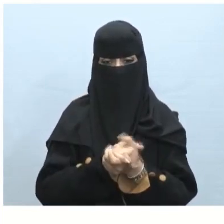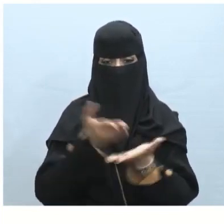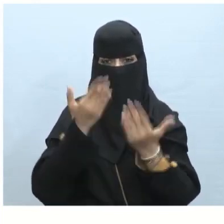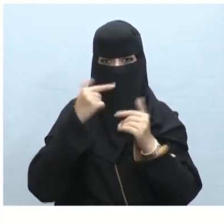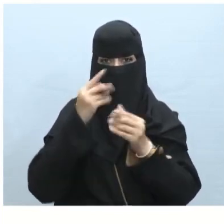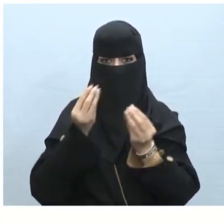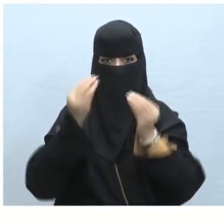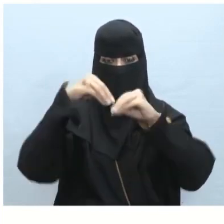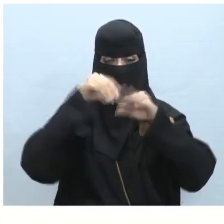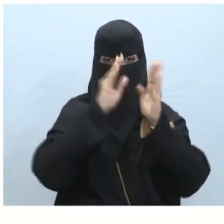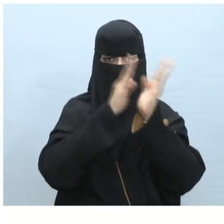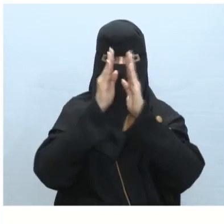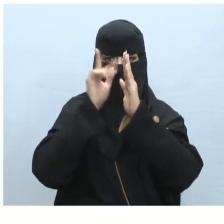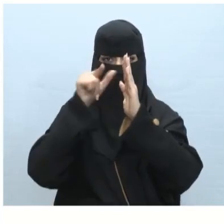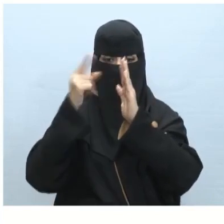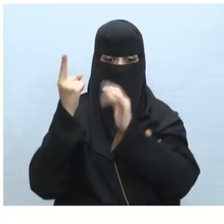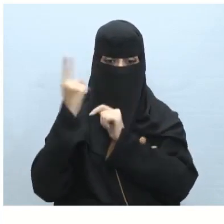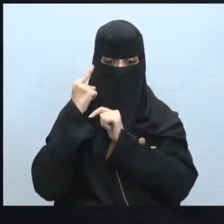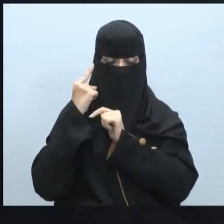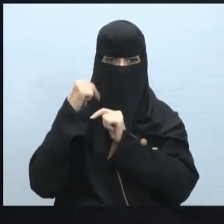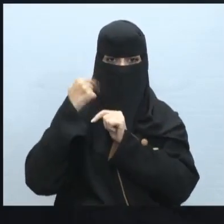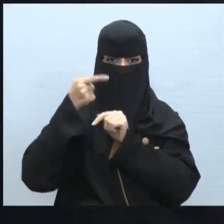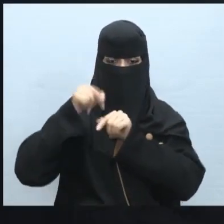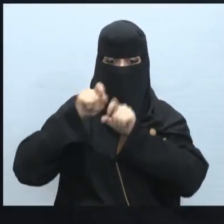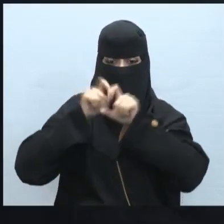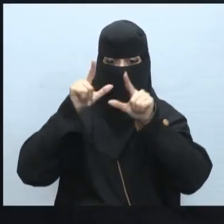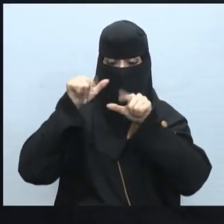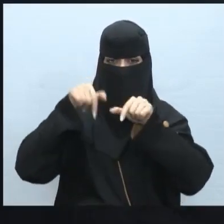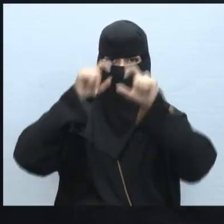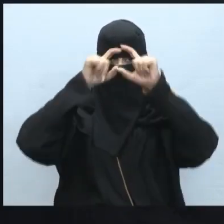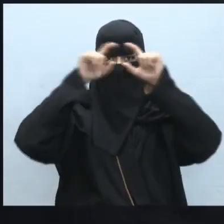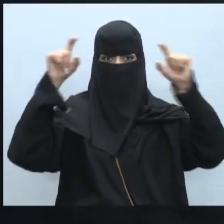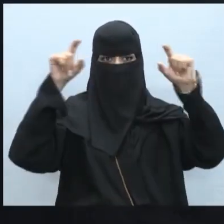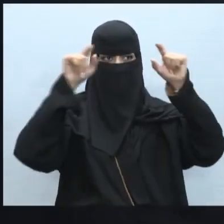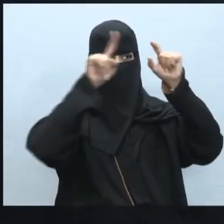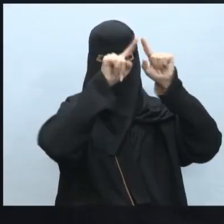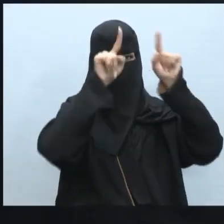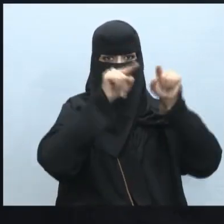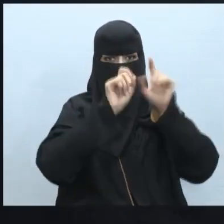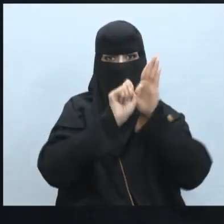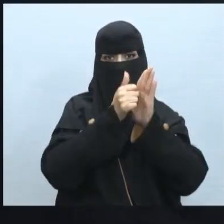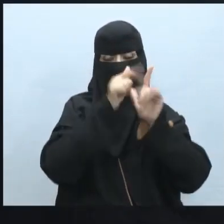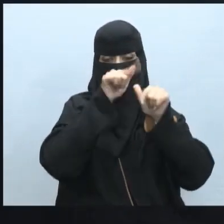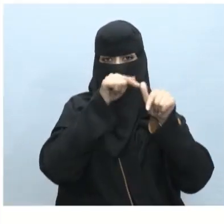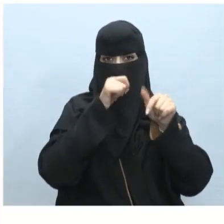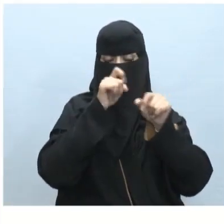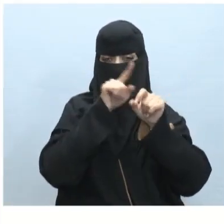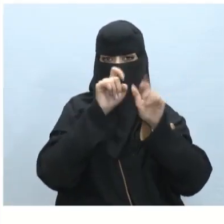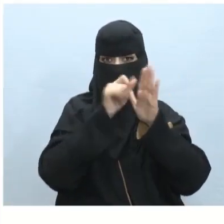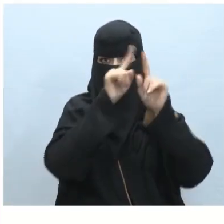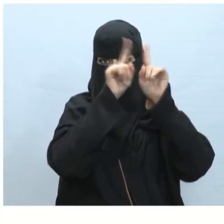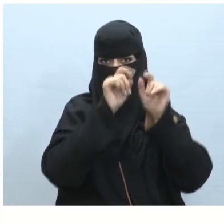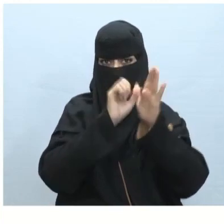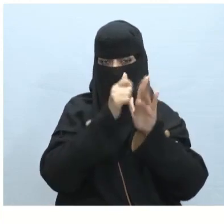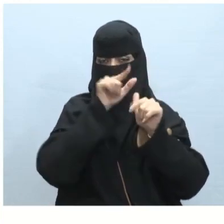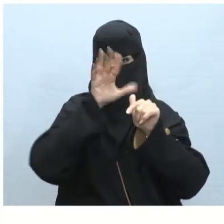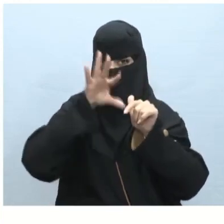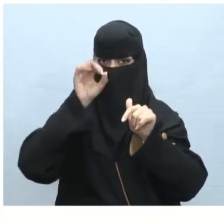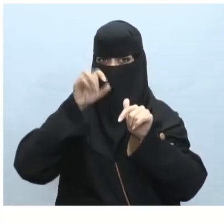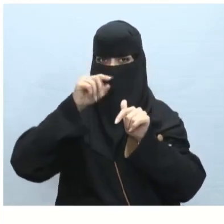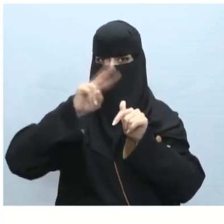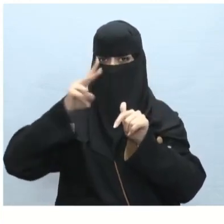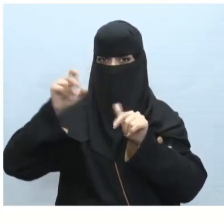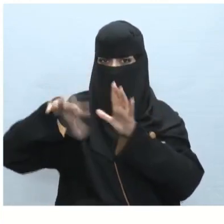في علامة تبويب التشغيل ذكرنا أنه عند إدراج ملف صوتي تظهر علامة تبويب جديدة